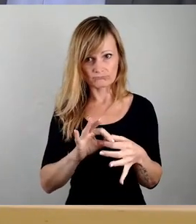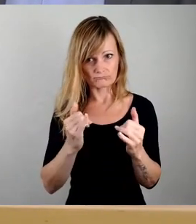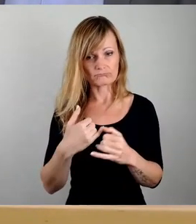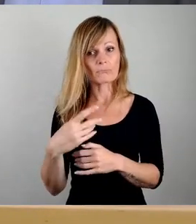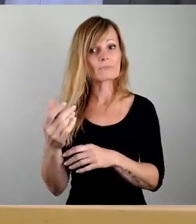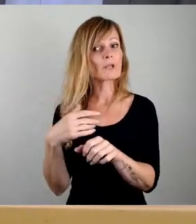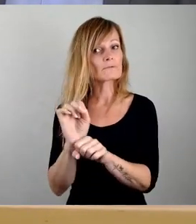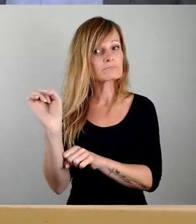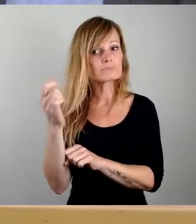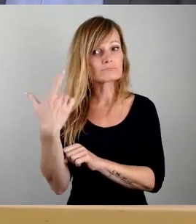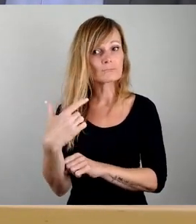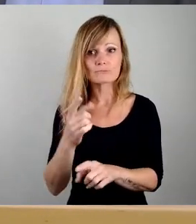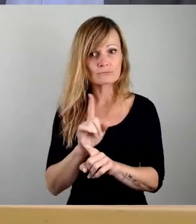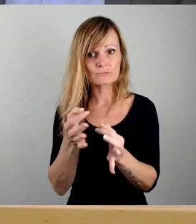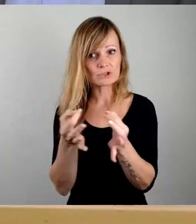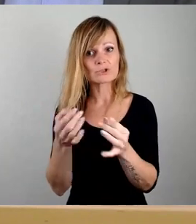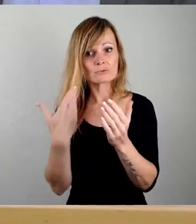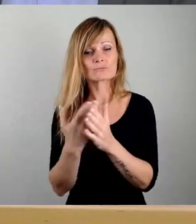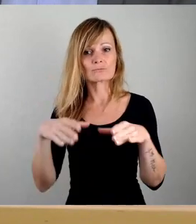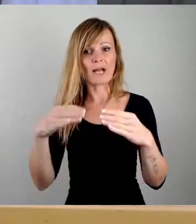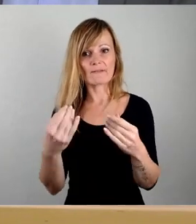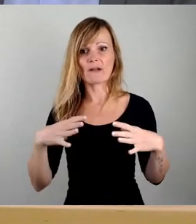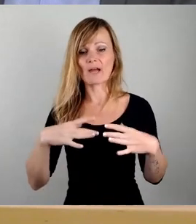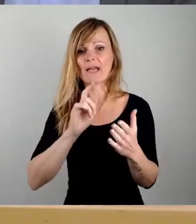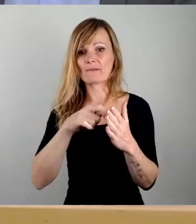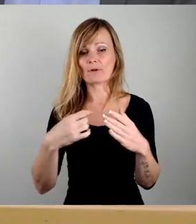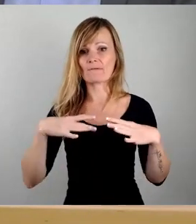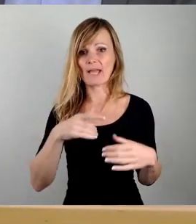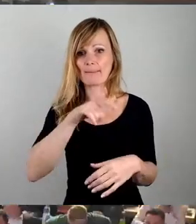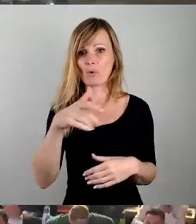Widerspruch. Dann beginnen wir mit den Freien Wählern, Freien Bürger, Herr Nietzsche.